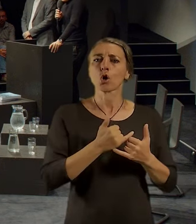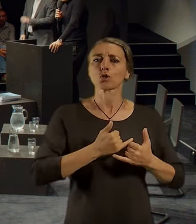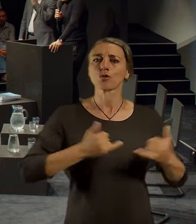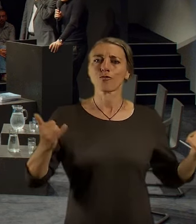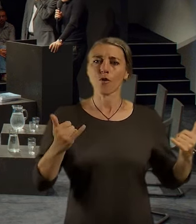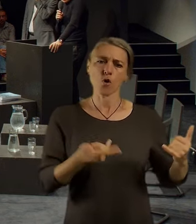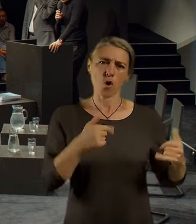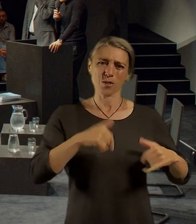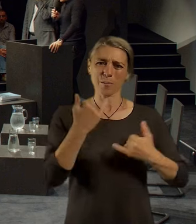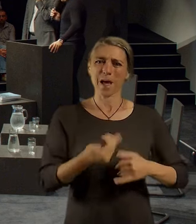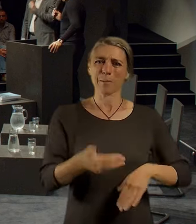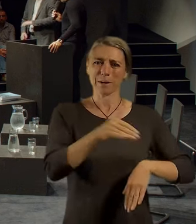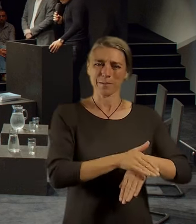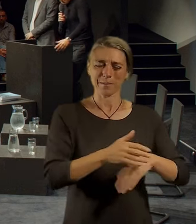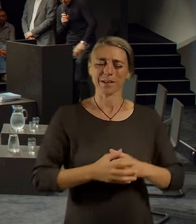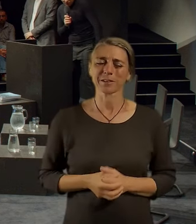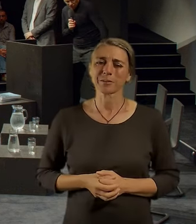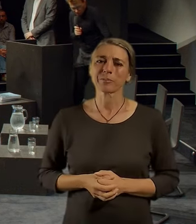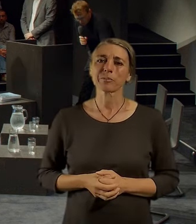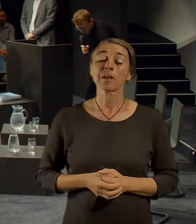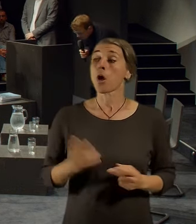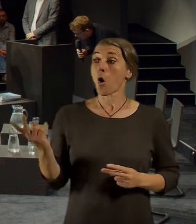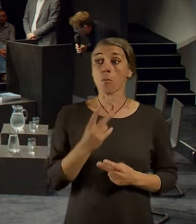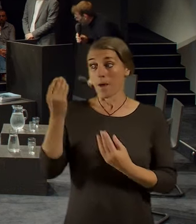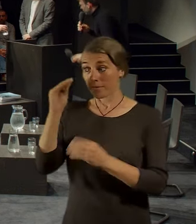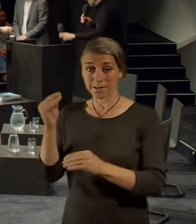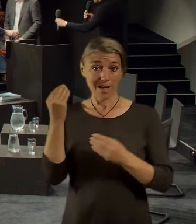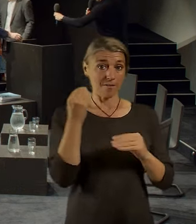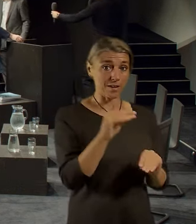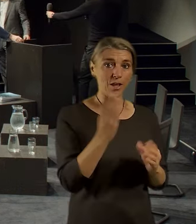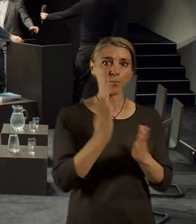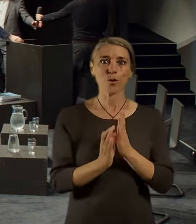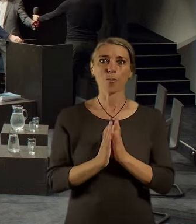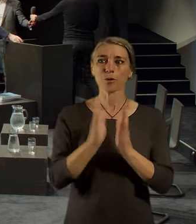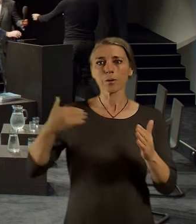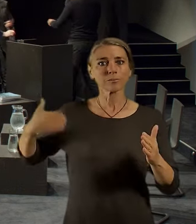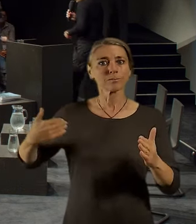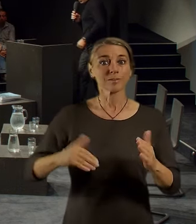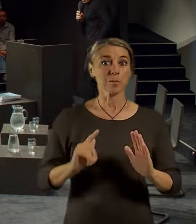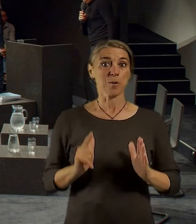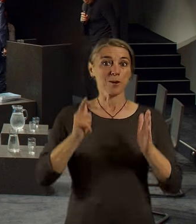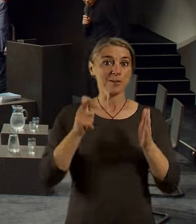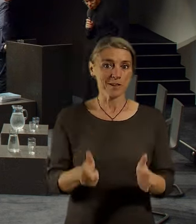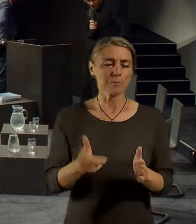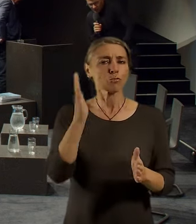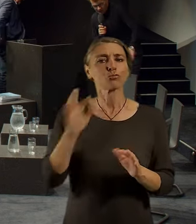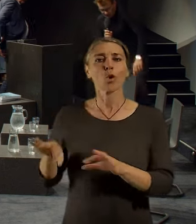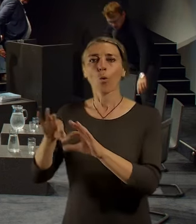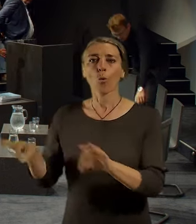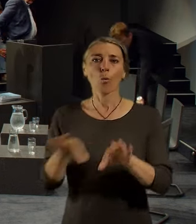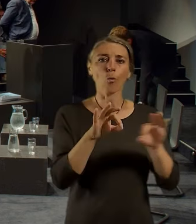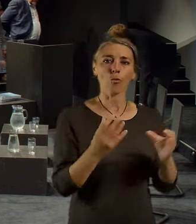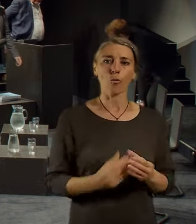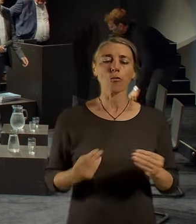vítám vás tady v sedmé sezóně. Předám vám mikrofony a poprosím vás o nějaké úvodní slovo k tomu, co nás dnes čeká.